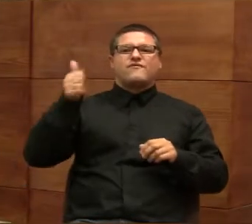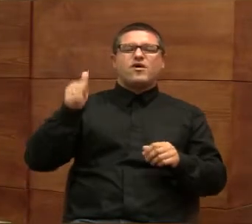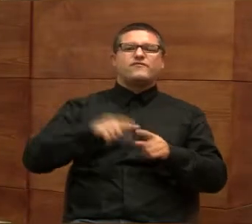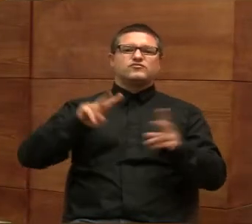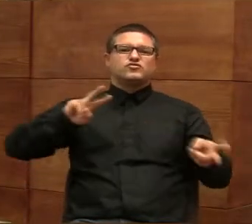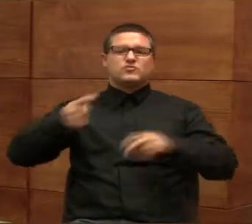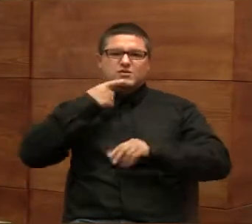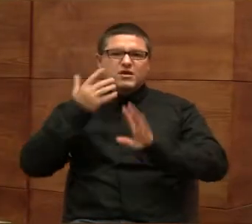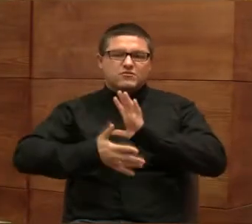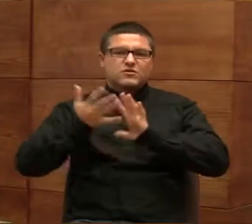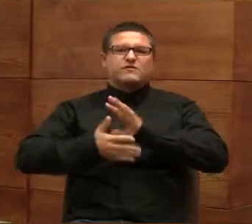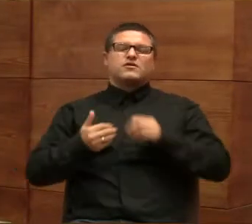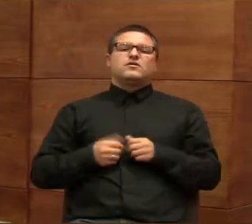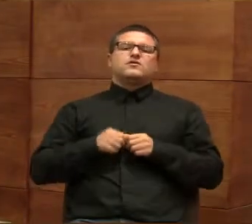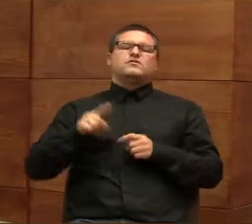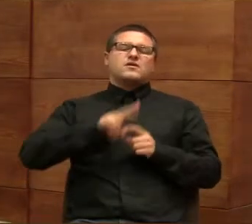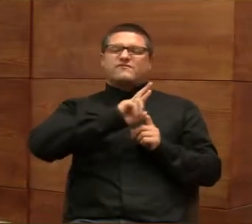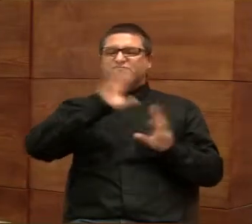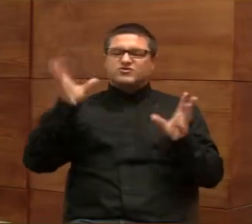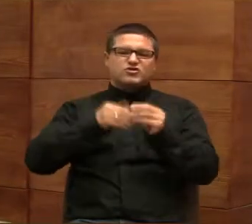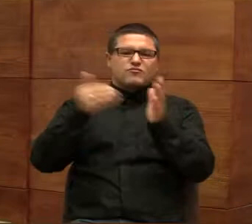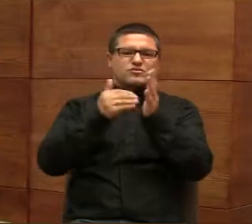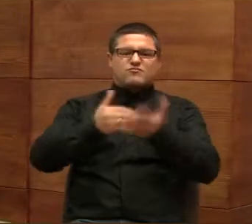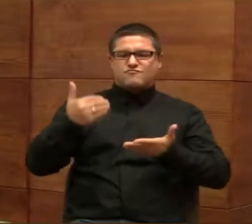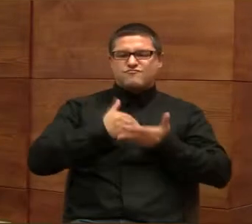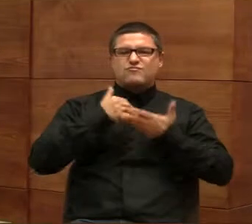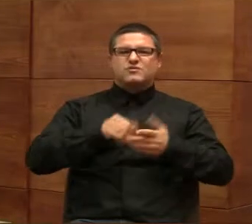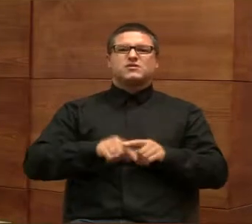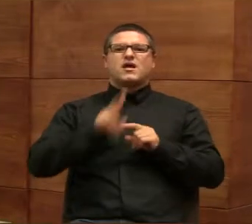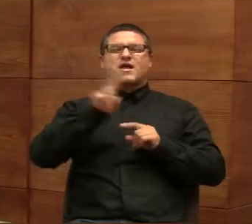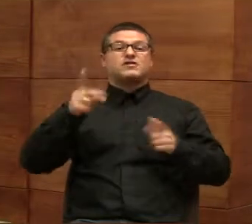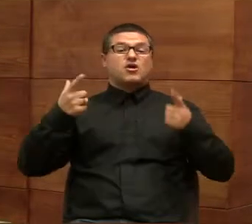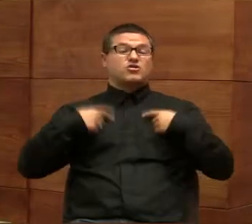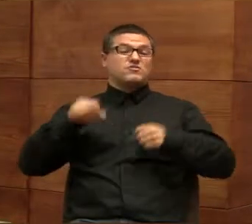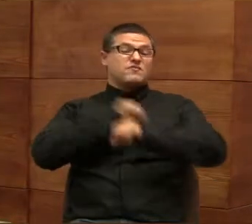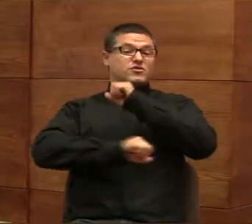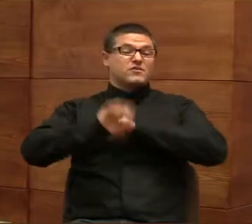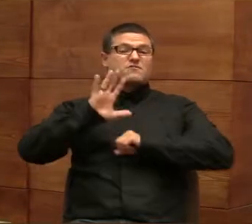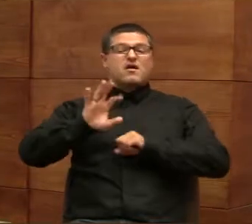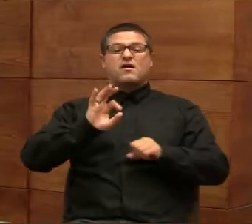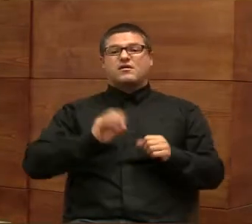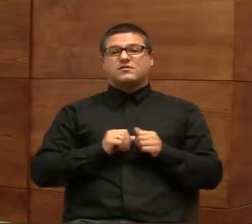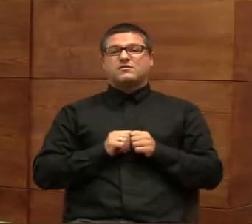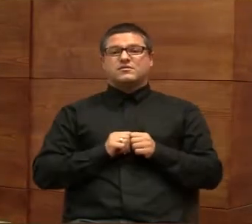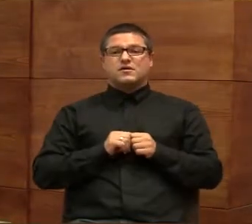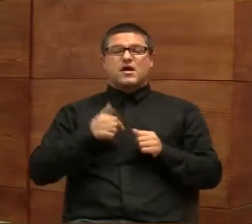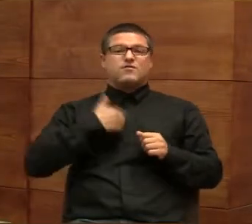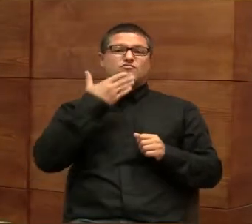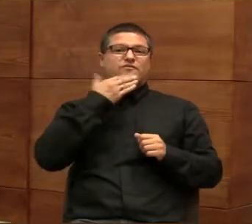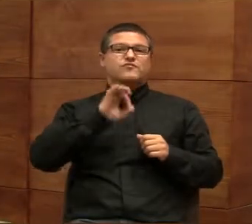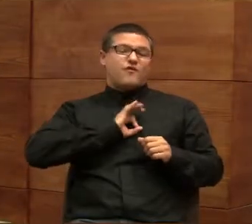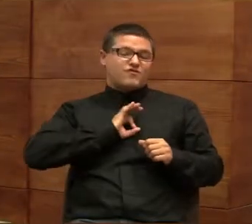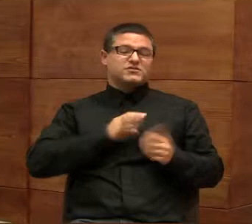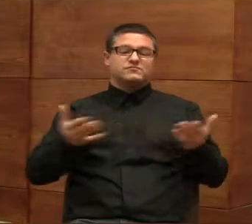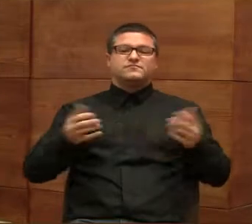musi być tłumacz języka migowego. Także wszędzie potrzebujemy takiego wsparcia. Zresztą każda niepełnosprawność ma swoje problemy, a my mówimy to o